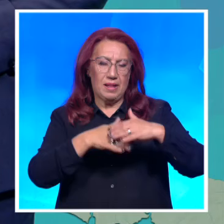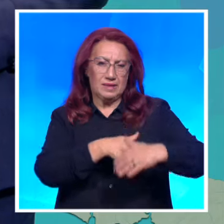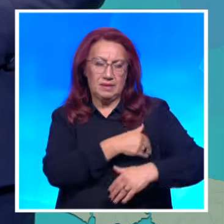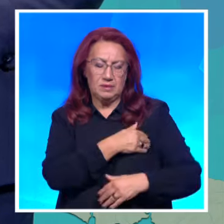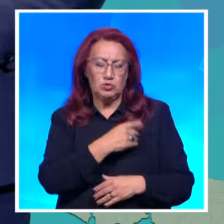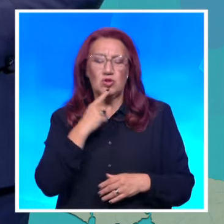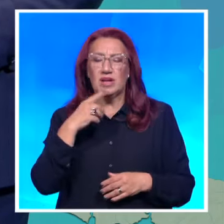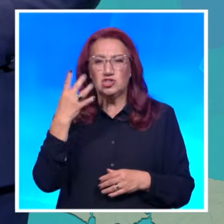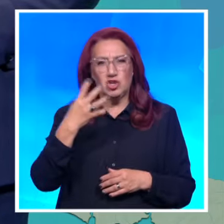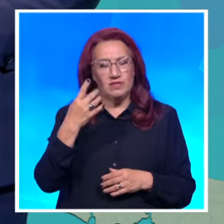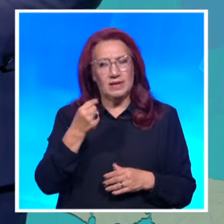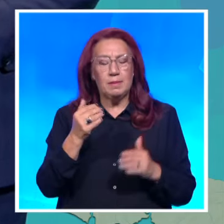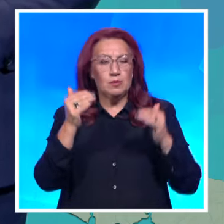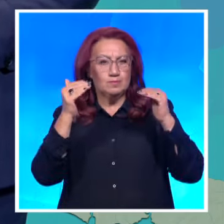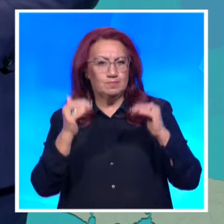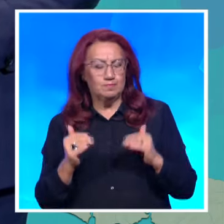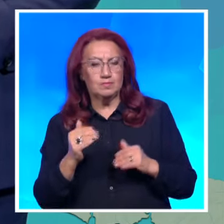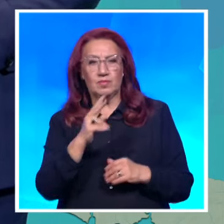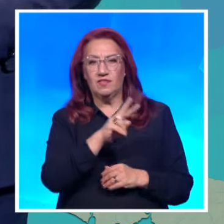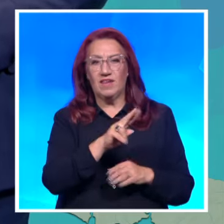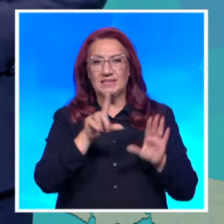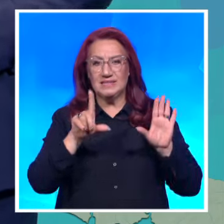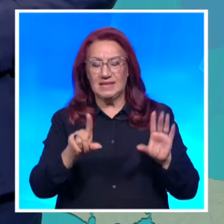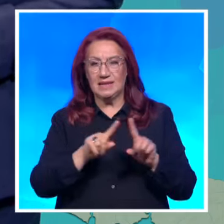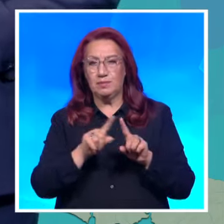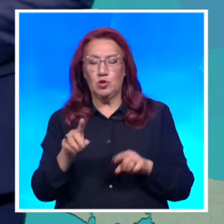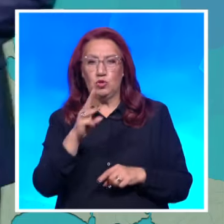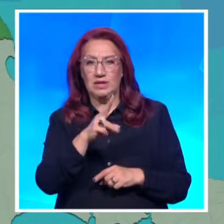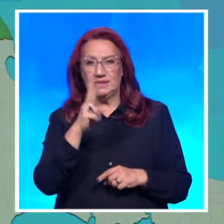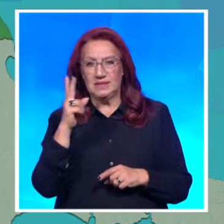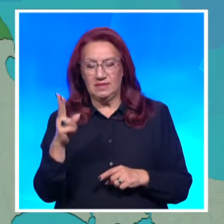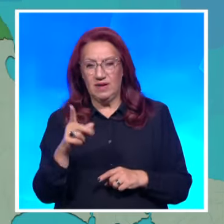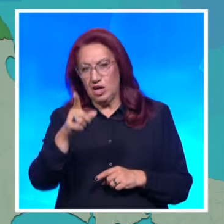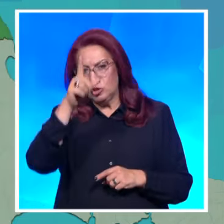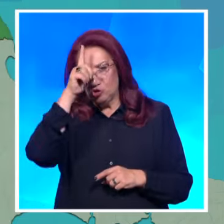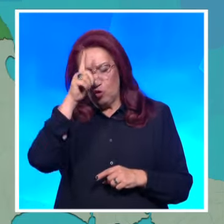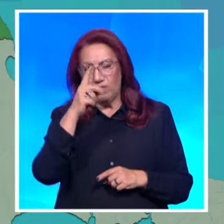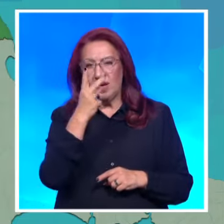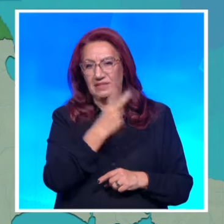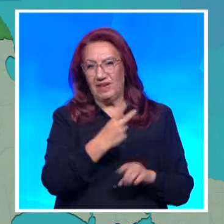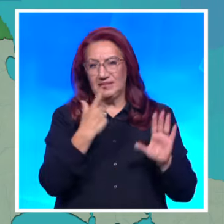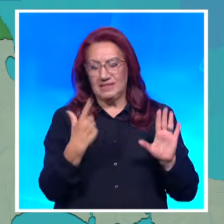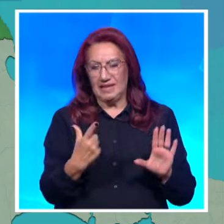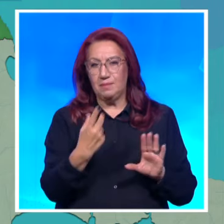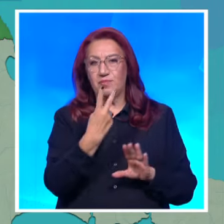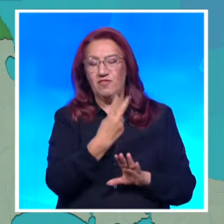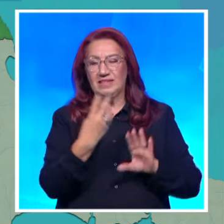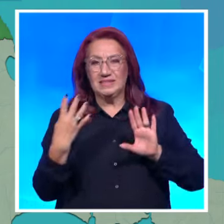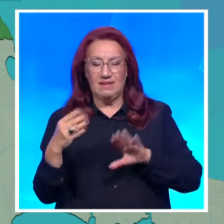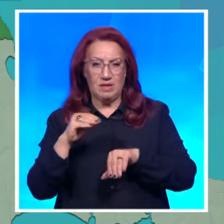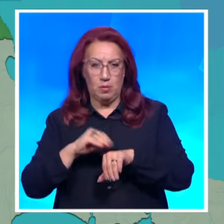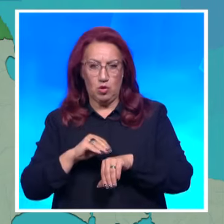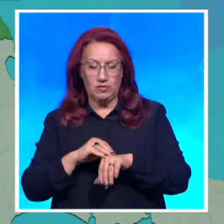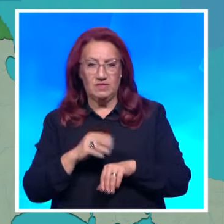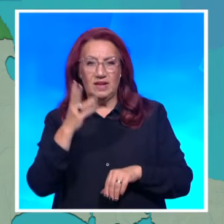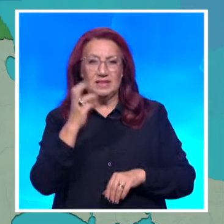-низки от днес. Между 27 и 32 градуса. В столицата около 27, 29 в Пловдив и 30 градуса в Варна.